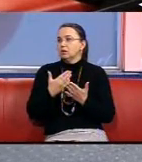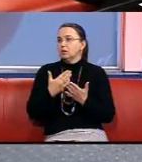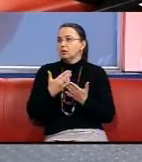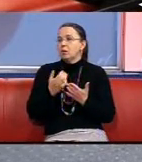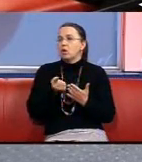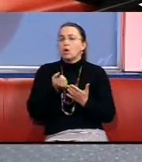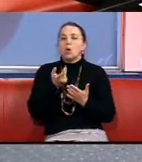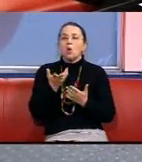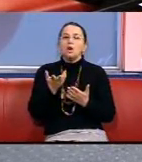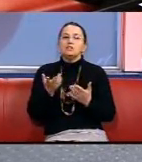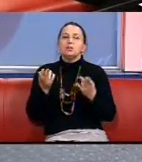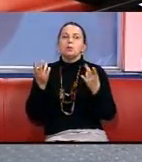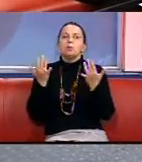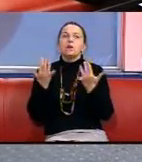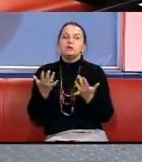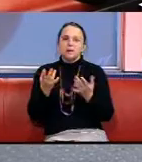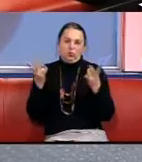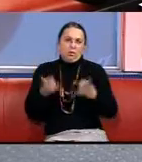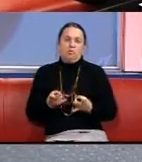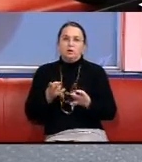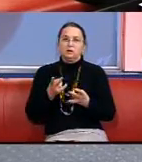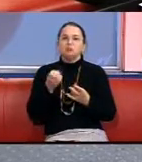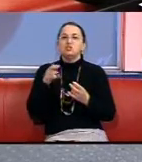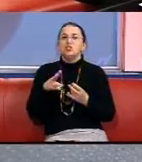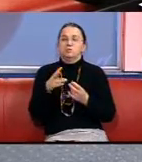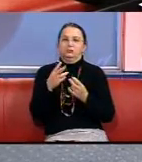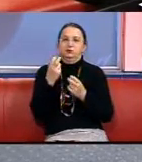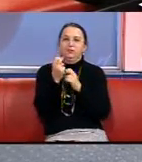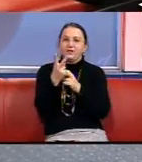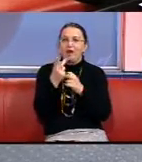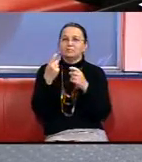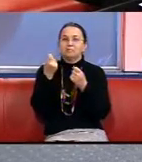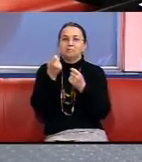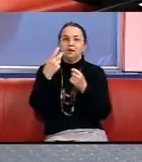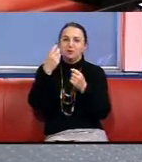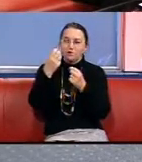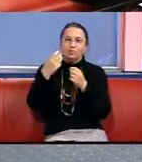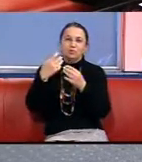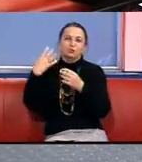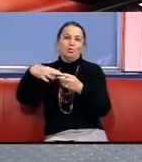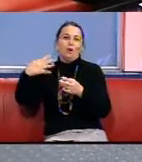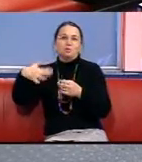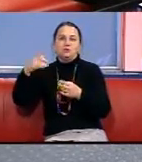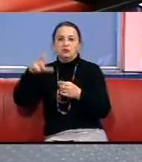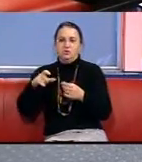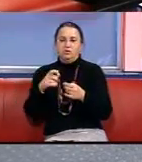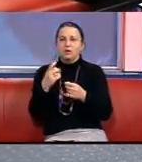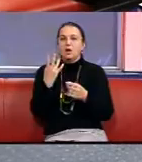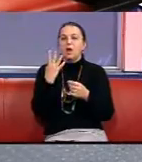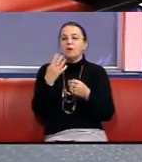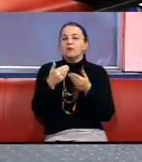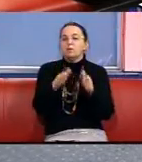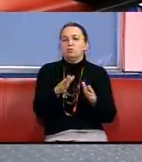потреб значно більша, ніж 36 тих випускників, які зараз 4 жовтня